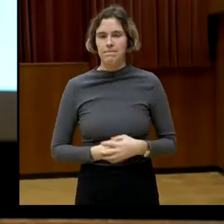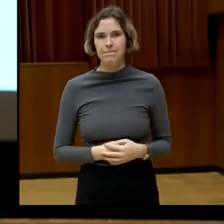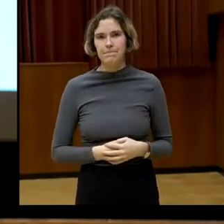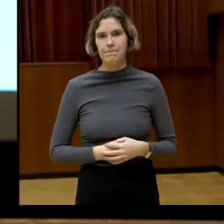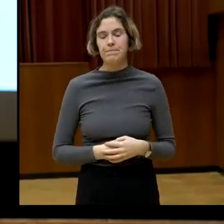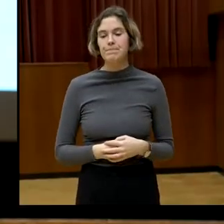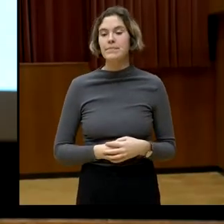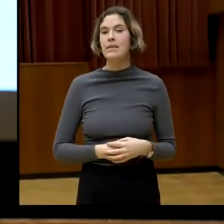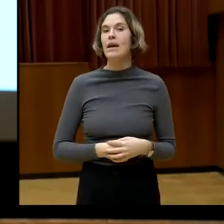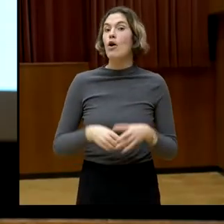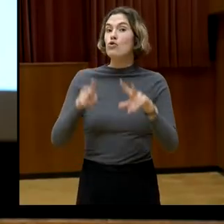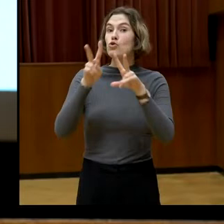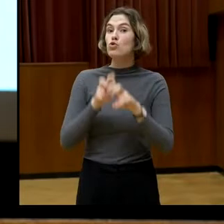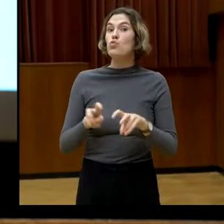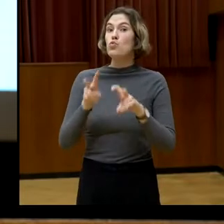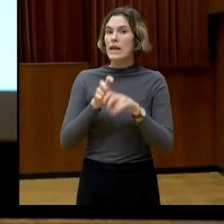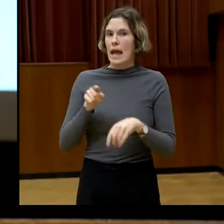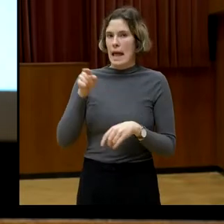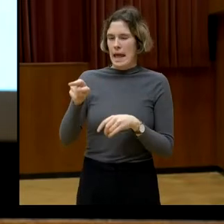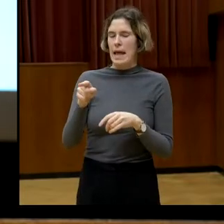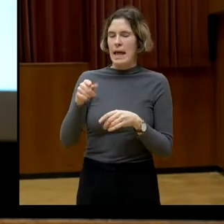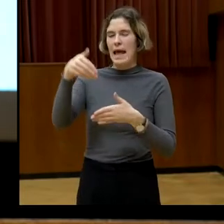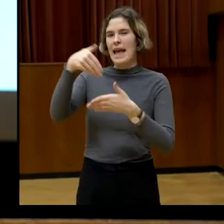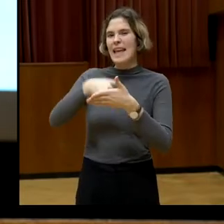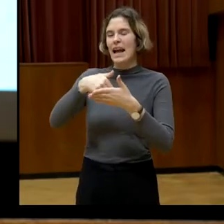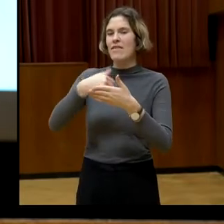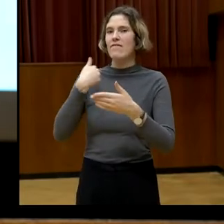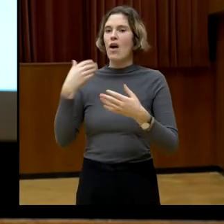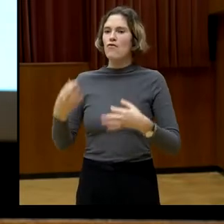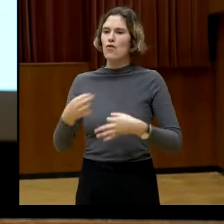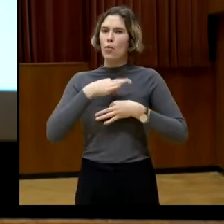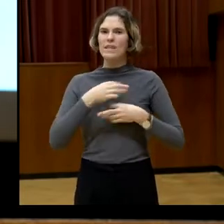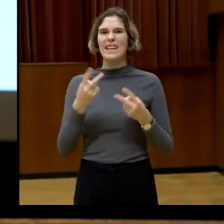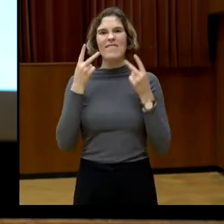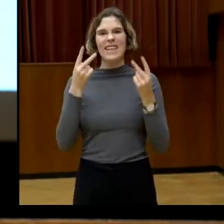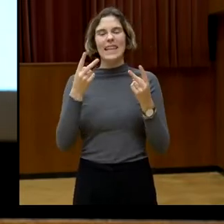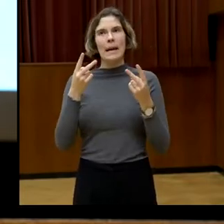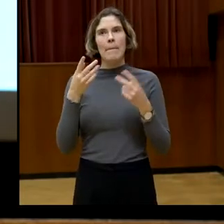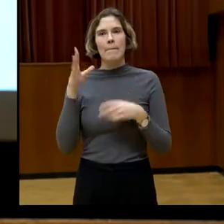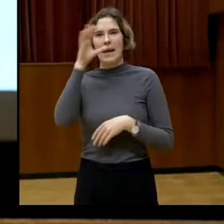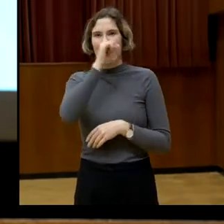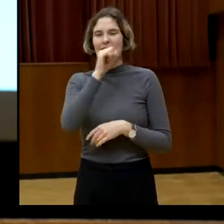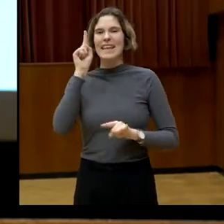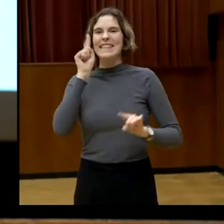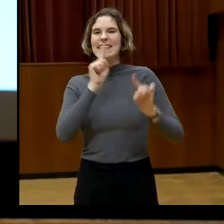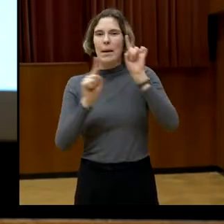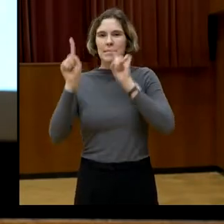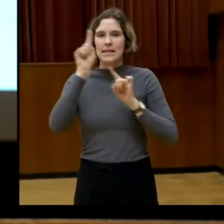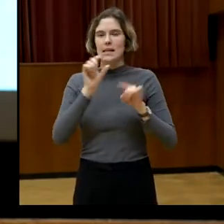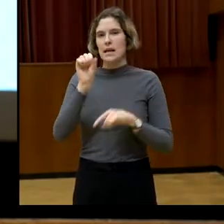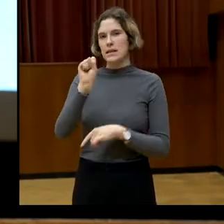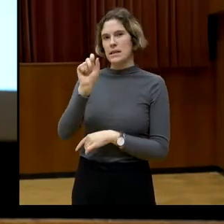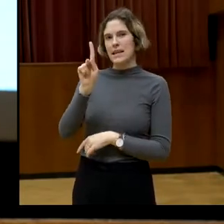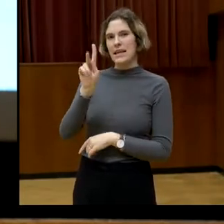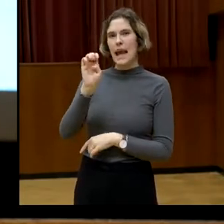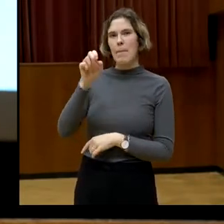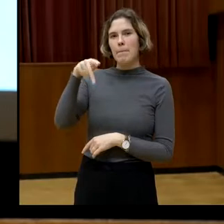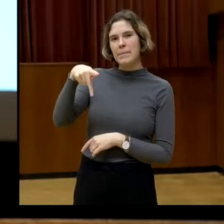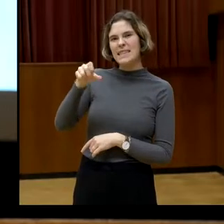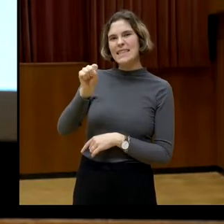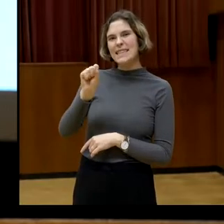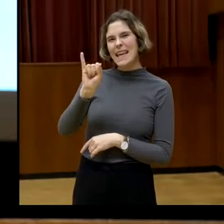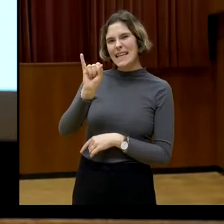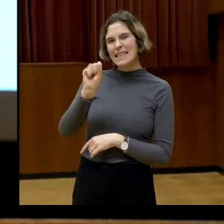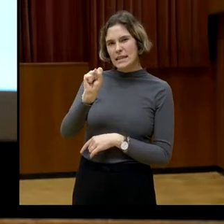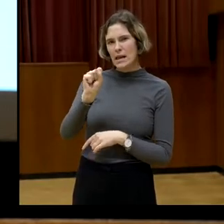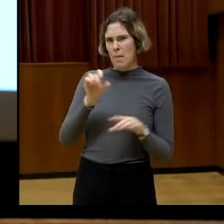Zur Studie selbst war es uns wichtig, uns auch mit dem Begriff der Skepsis auseinanderzusetzen, weil Skepsis prinzipiell aus unserer Sicht etwas ist, was auch sehr